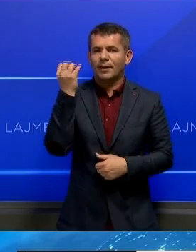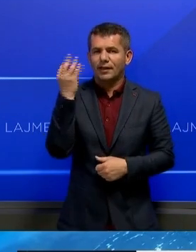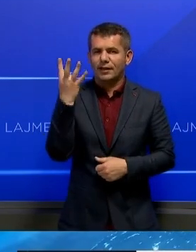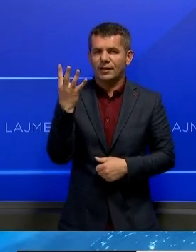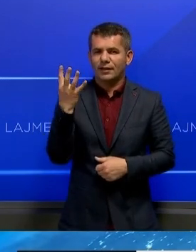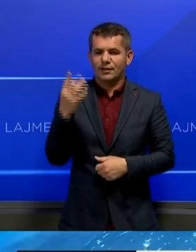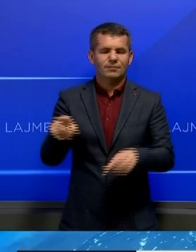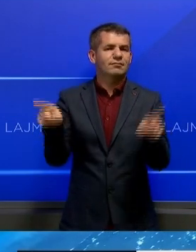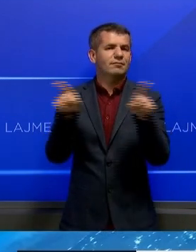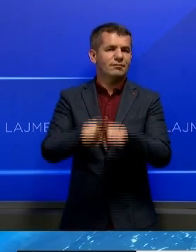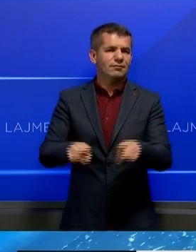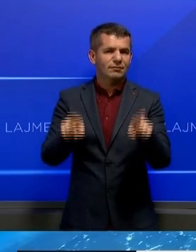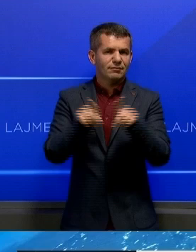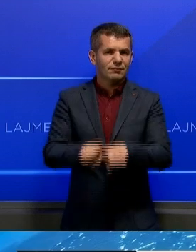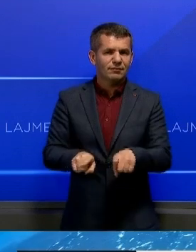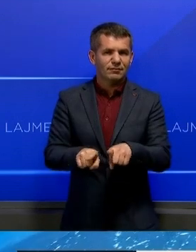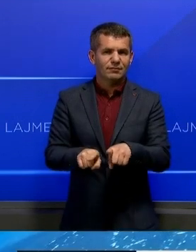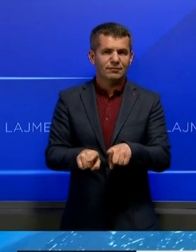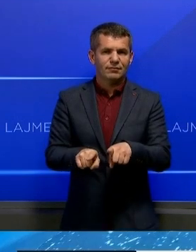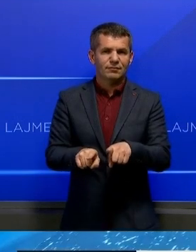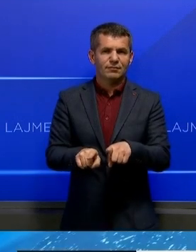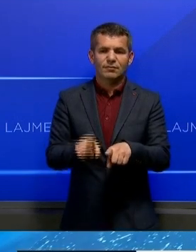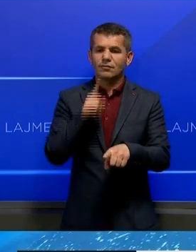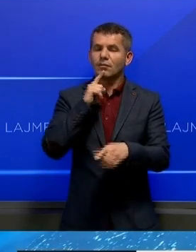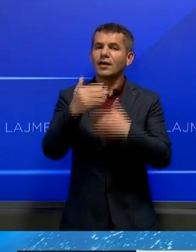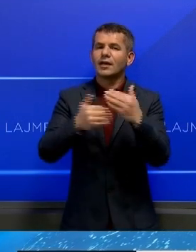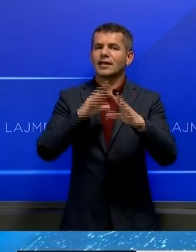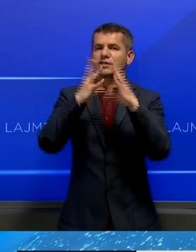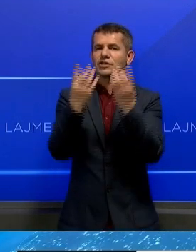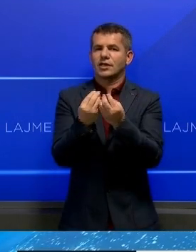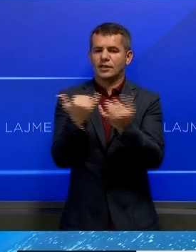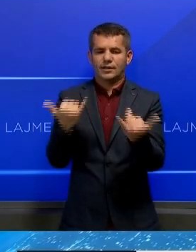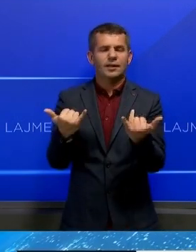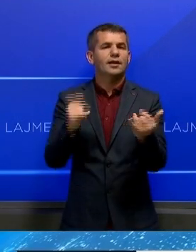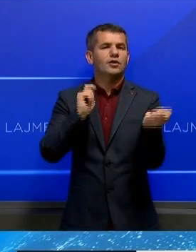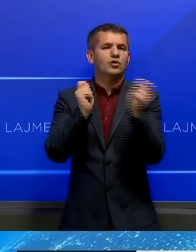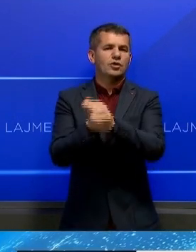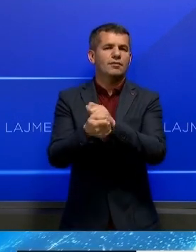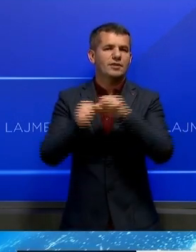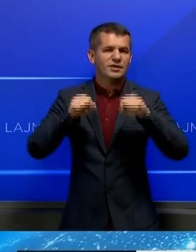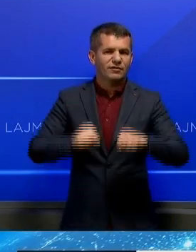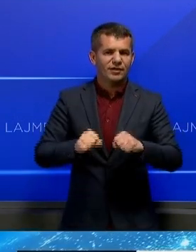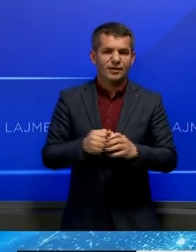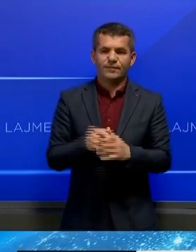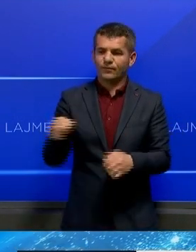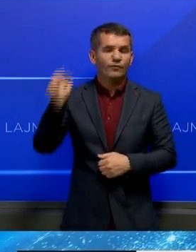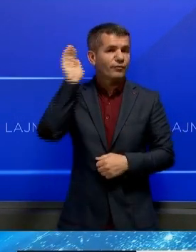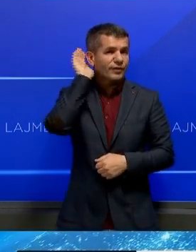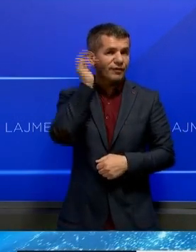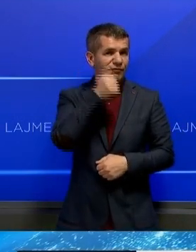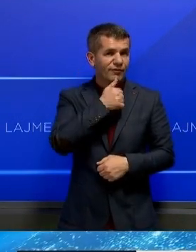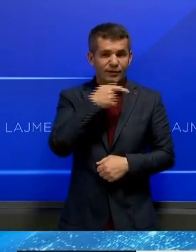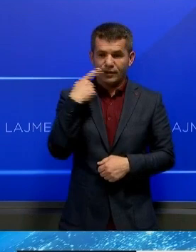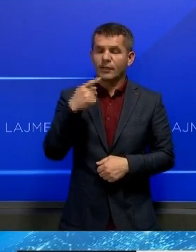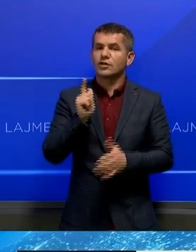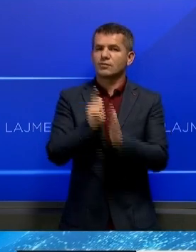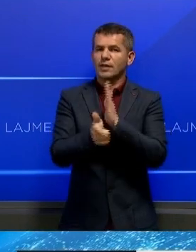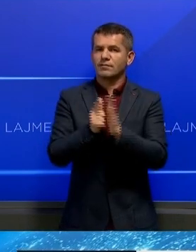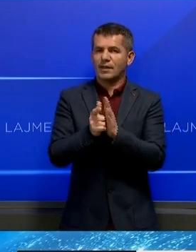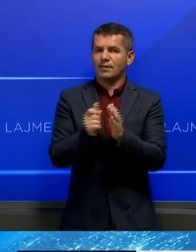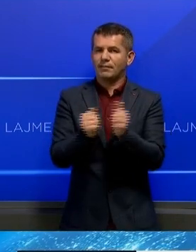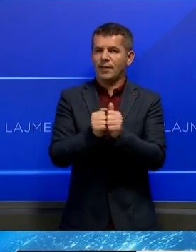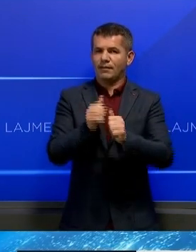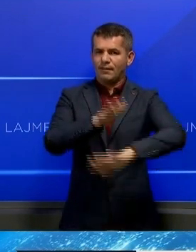njëjta logjiki, i njëjti format i veprimit përvec se ta shpondryshon qeveria. Ministri i Financave para lemroj se së shpeti në kuvend